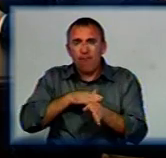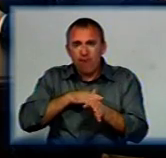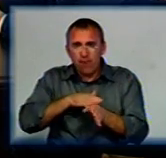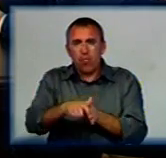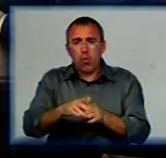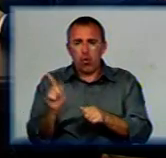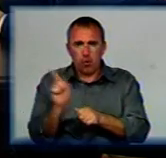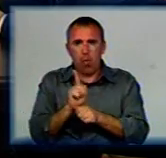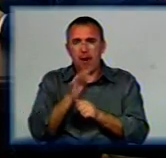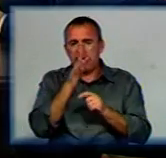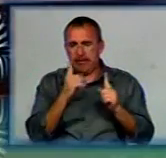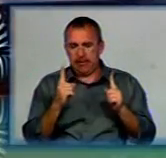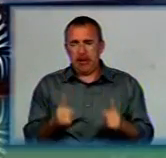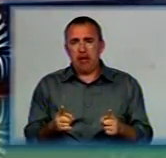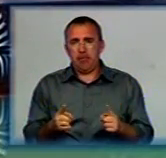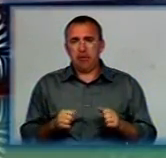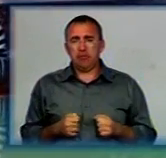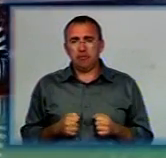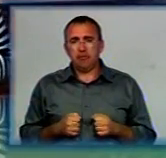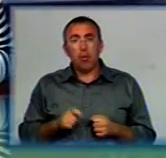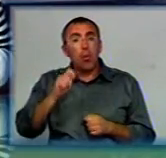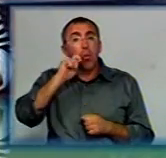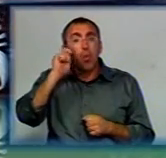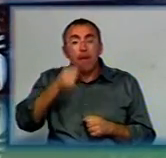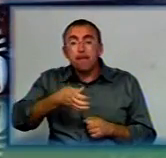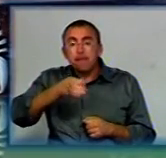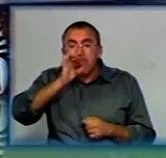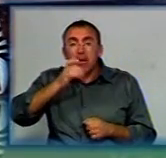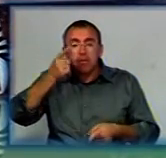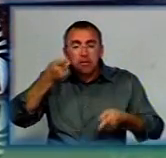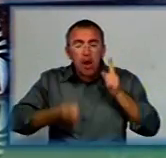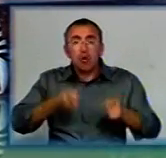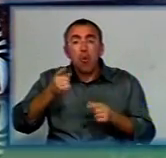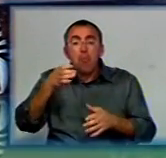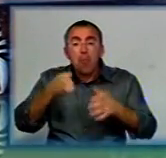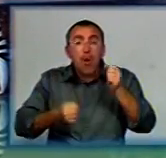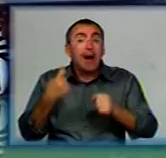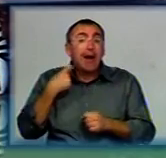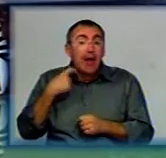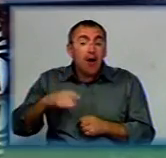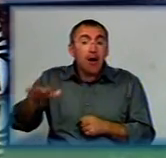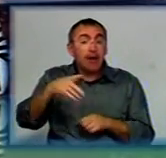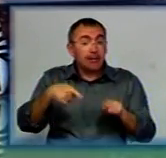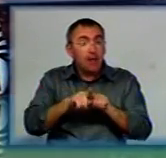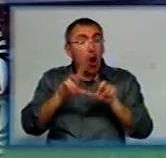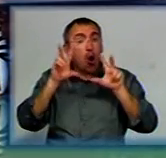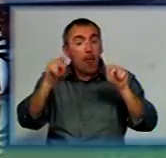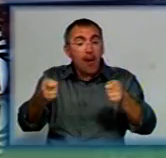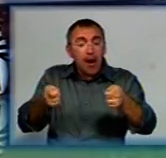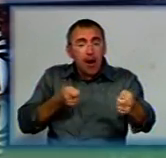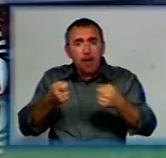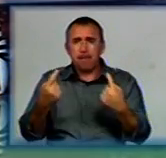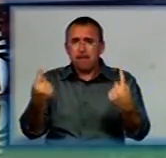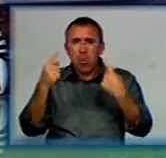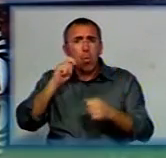нормальні терміни. Українці питують натуральне молоко з кірвоградчини. Принаймні так обіцяють керівники одного з